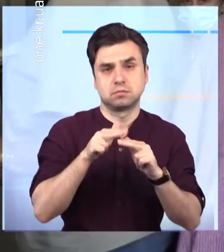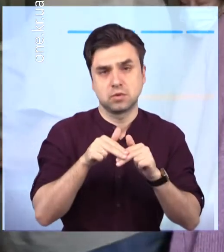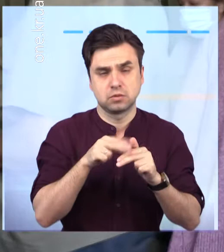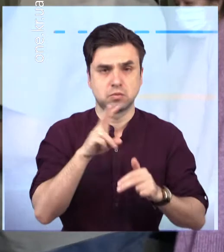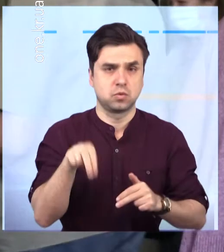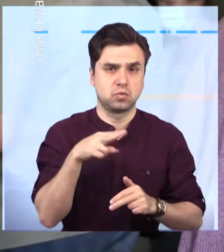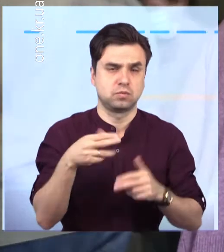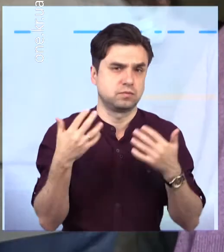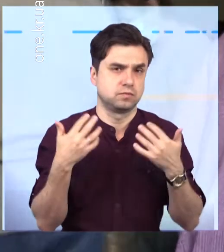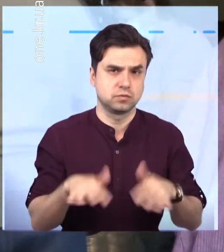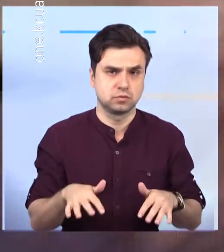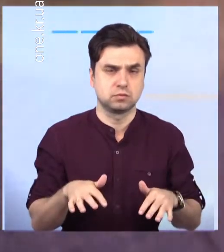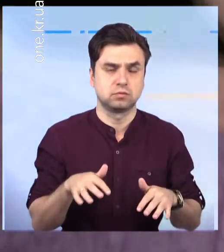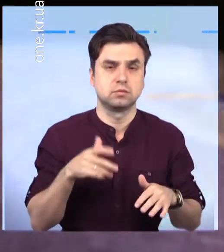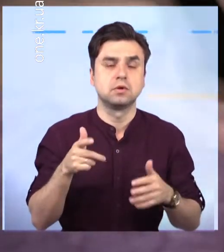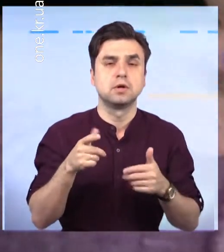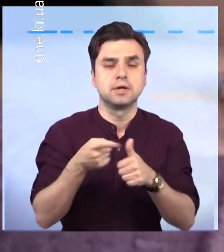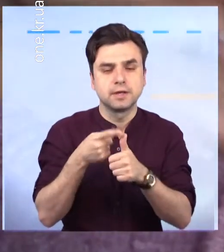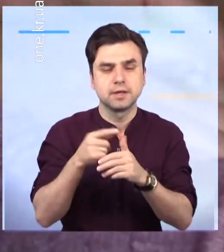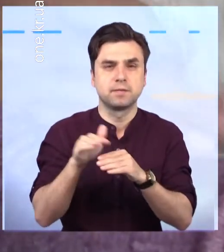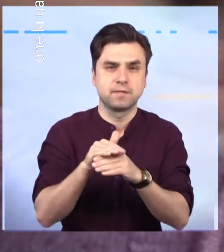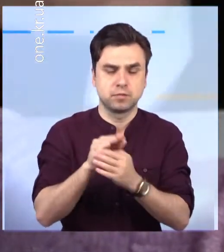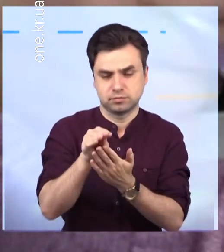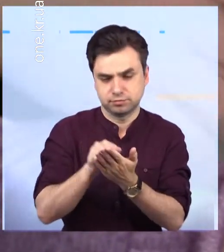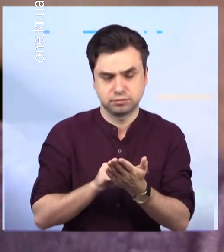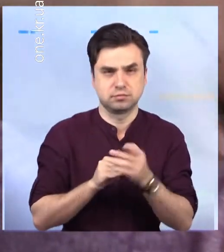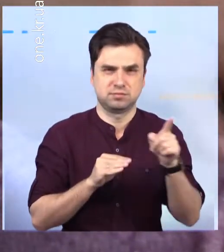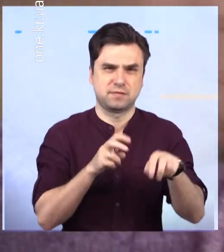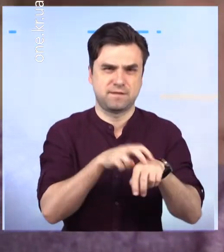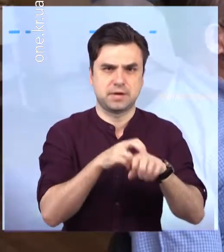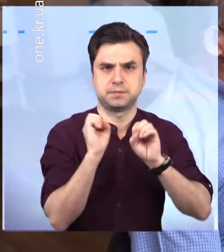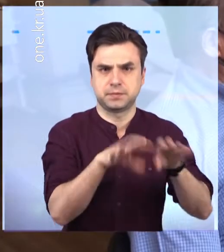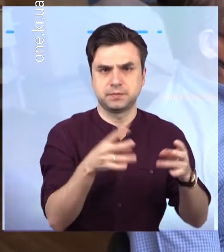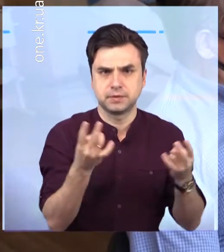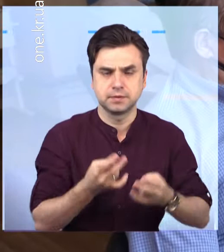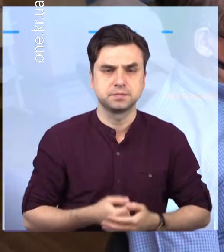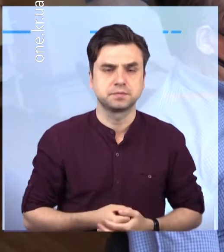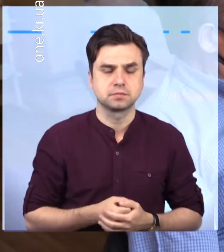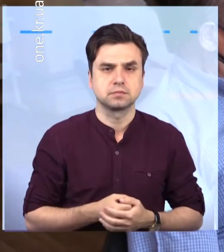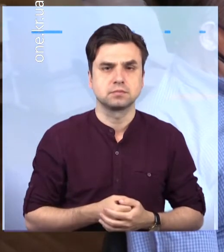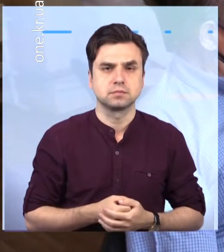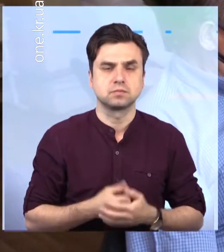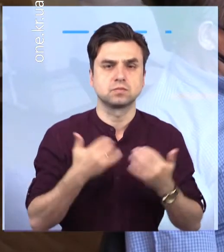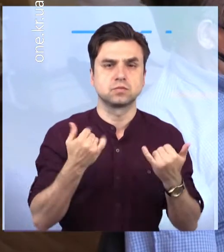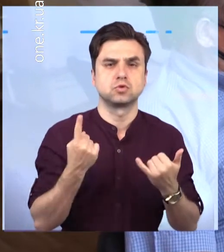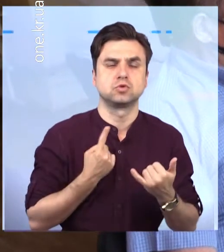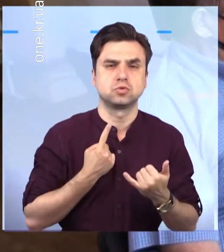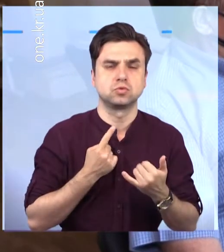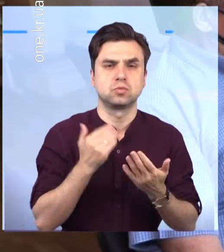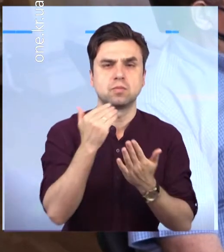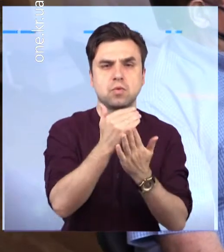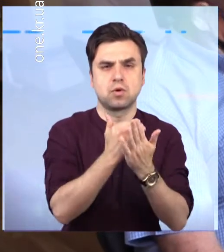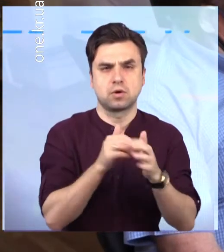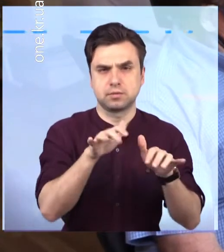взяти з собою паспорт та ідентифікаційний код, аби дані пацієнтів одразу зареєстрували. Зараз я вношу вашу дані в систему і